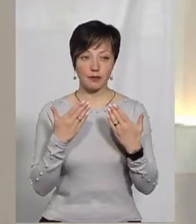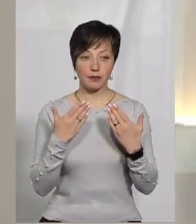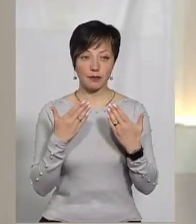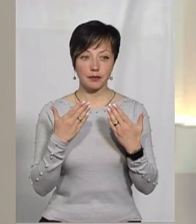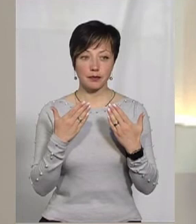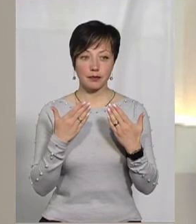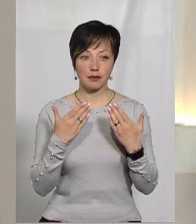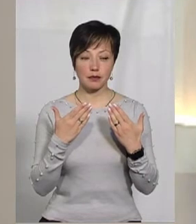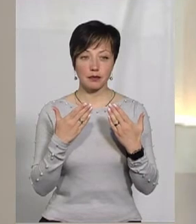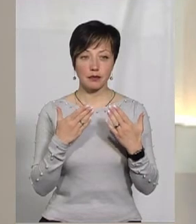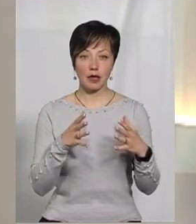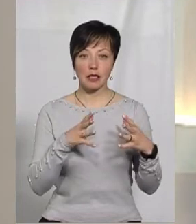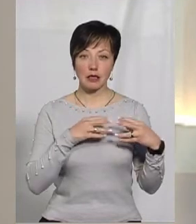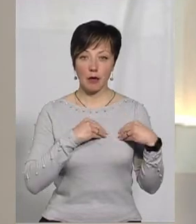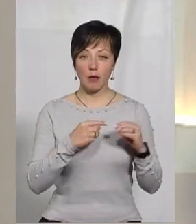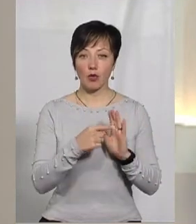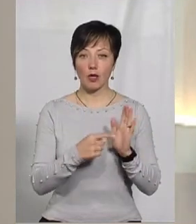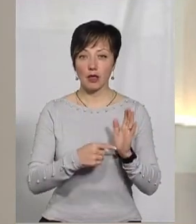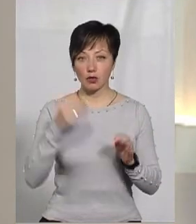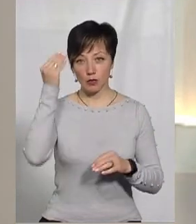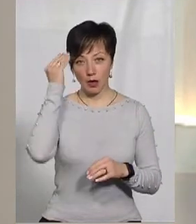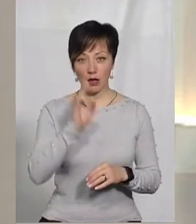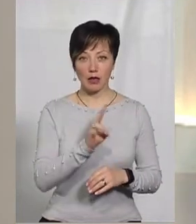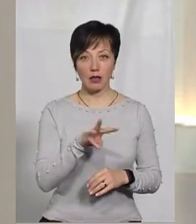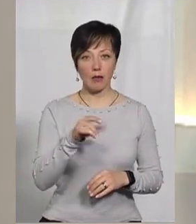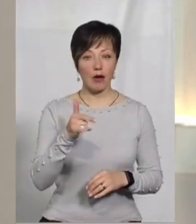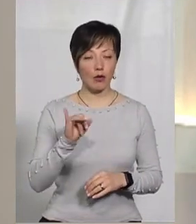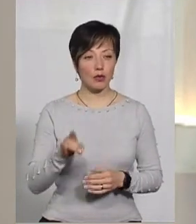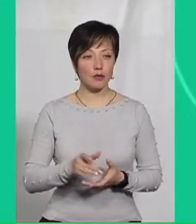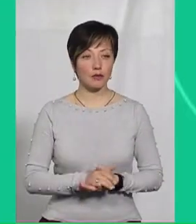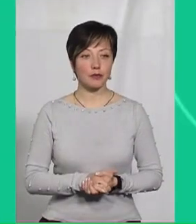з нами поділилася своїми думками Ніна Магур.